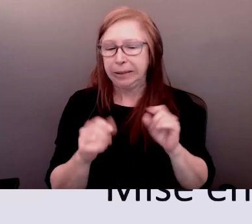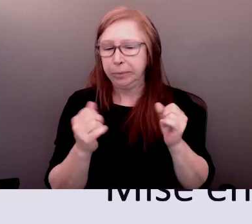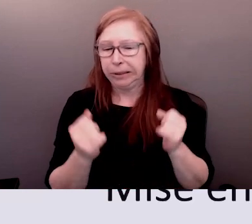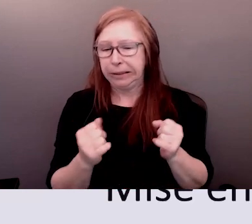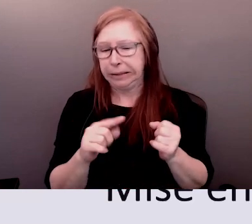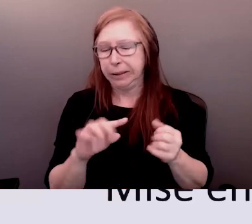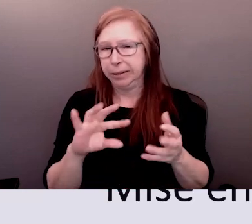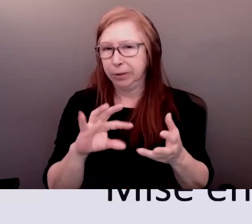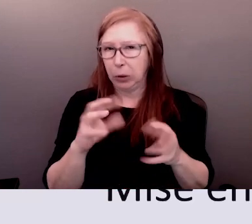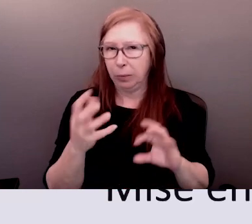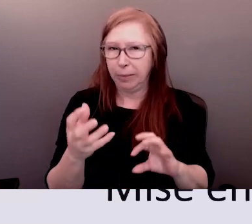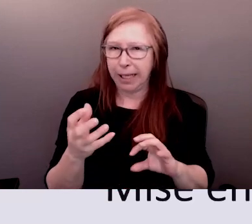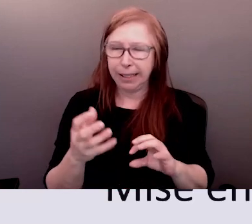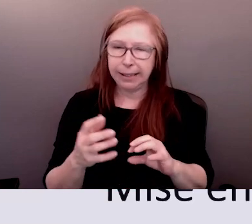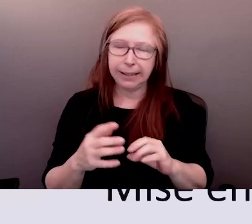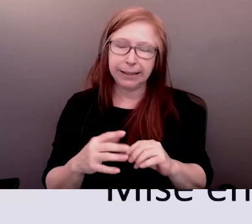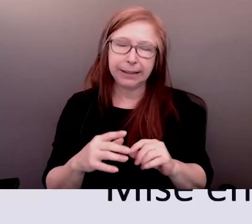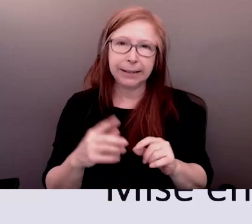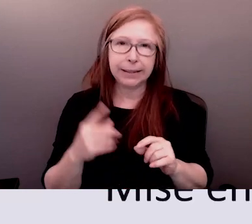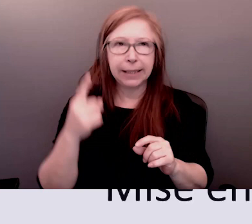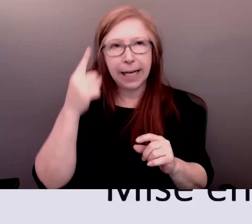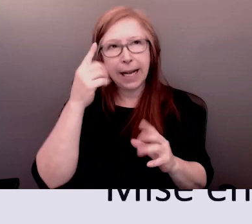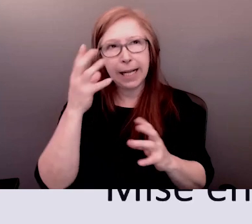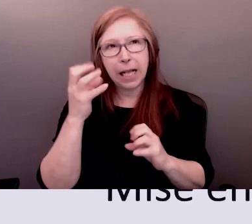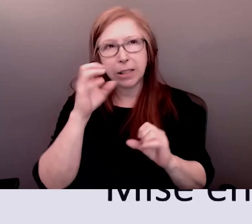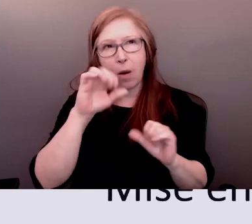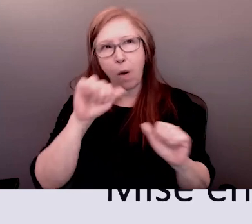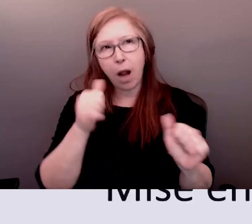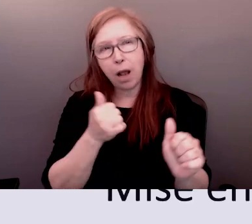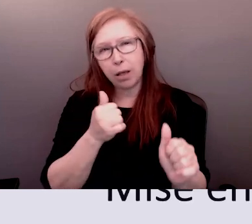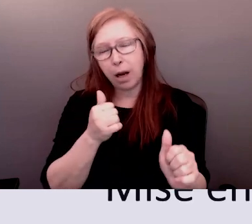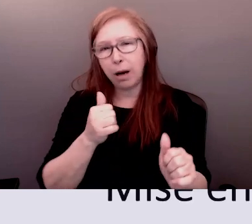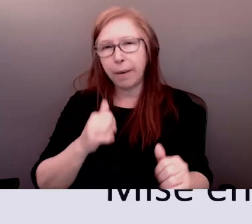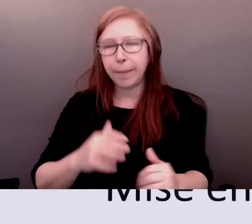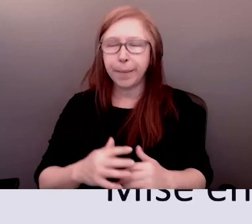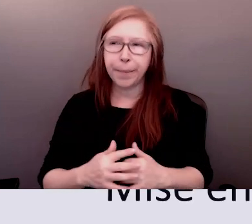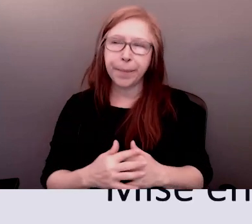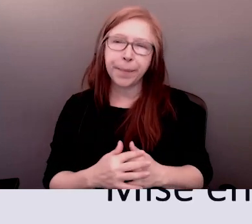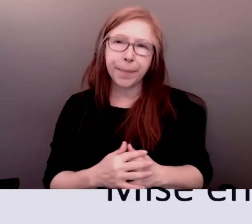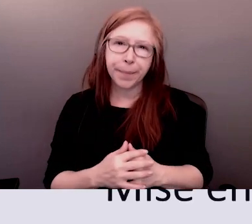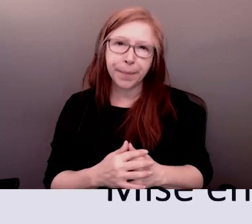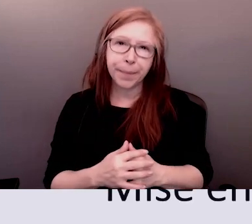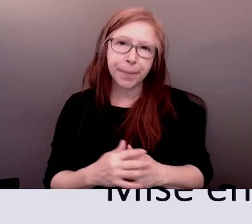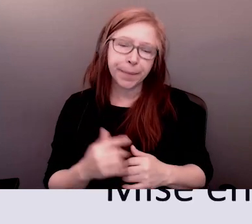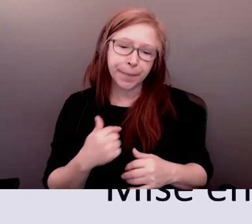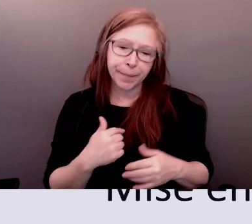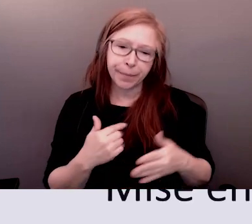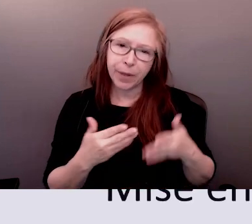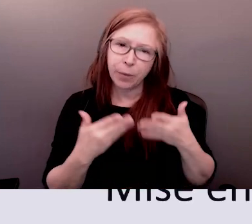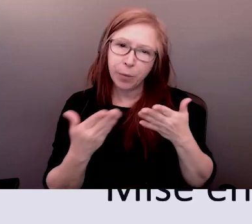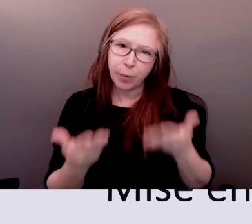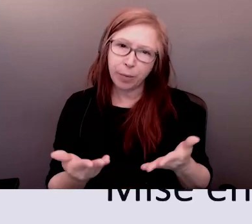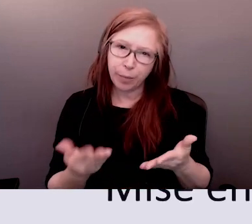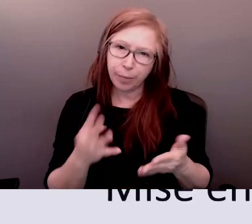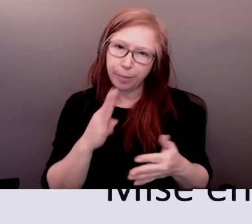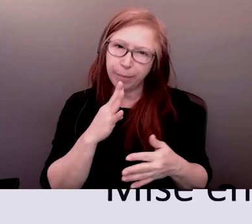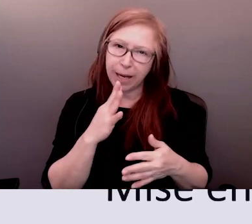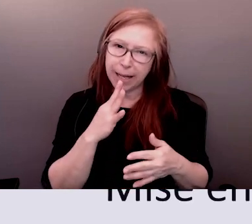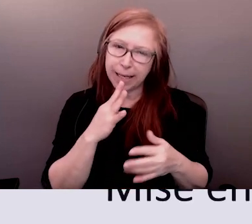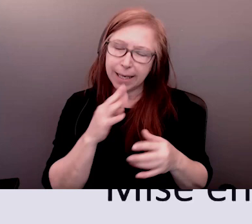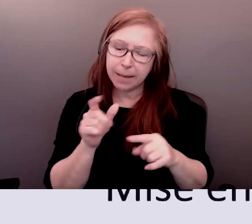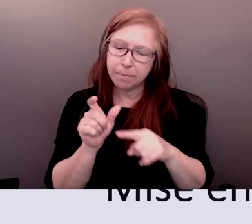on parle là de l'histoire pour amplifier les bienfaits de ces actions tout en réduisant le plus possible les conséquences négatives